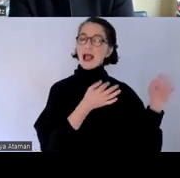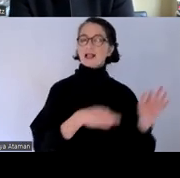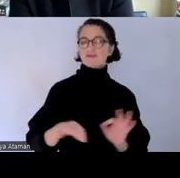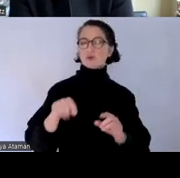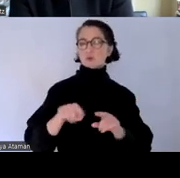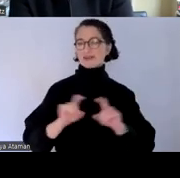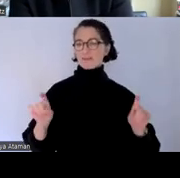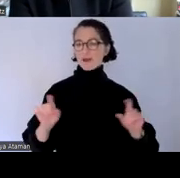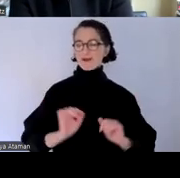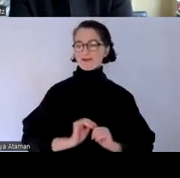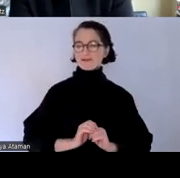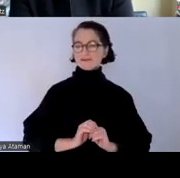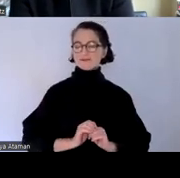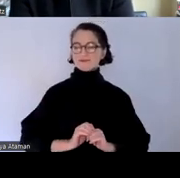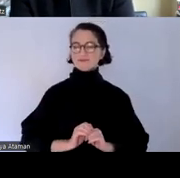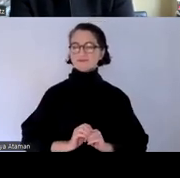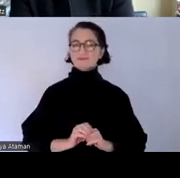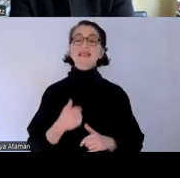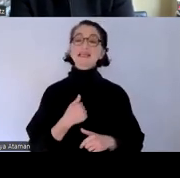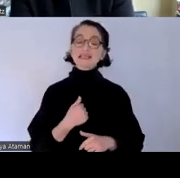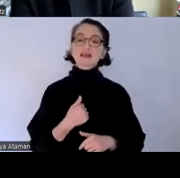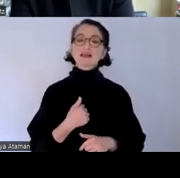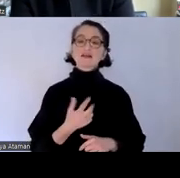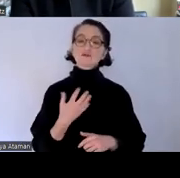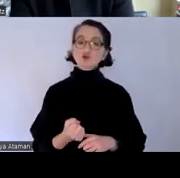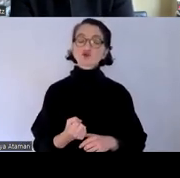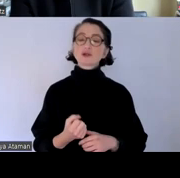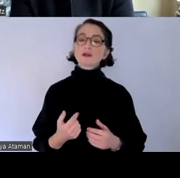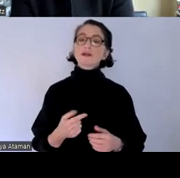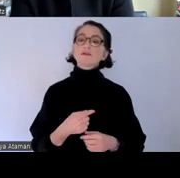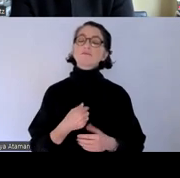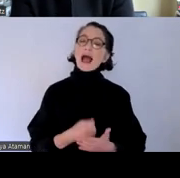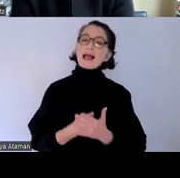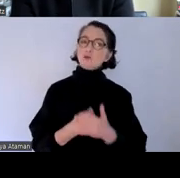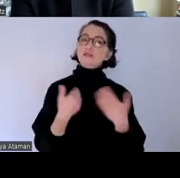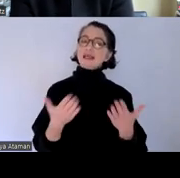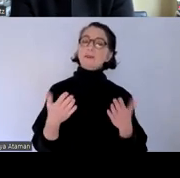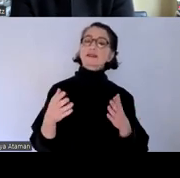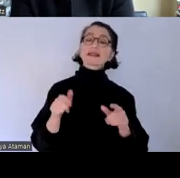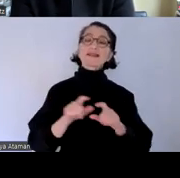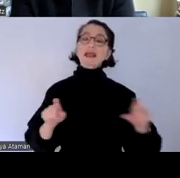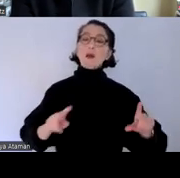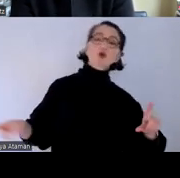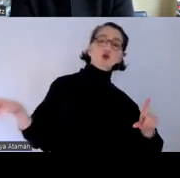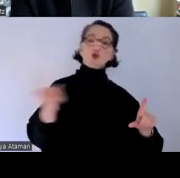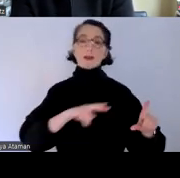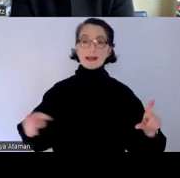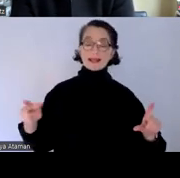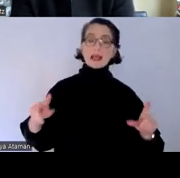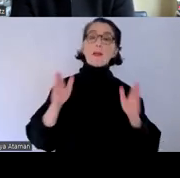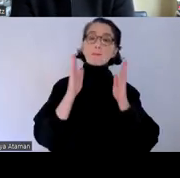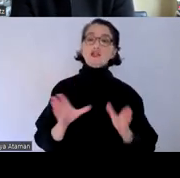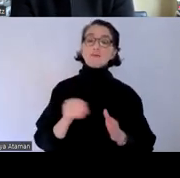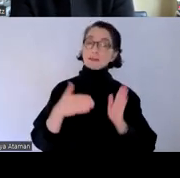in denen ich in der ich ihnen letzten endes einen überblick geben möchte über das thema menschen mit behinderung